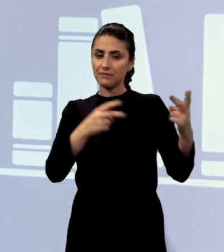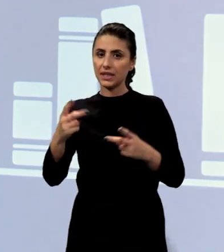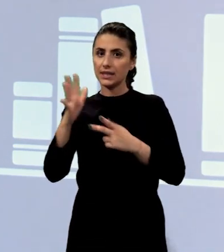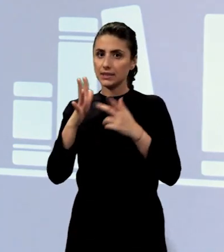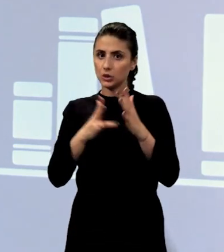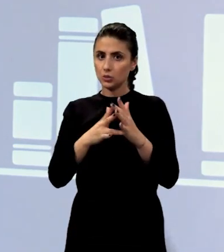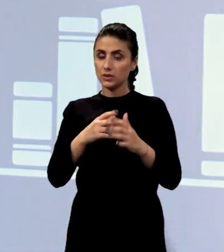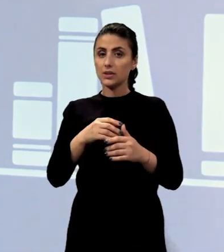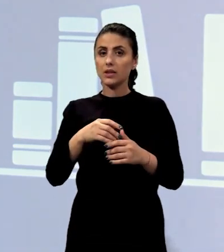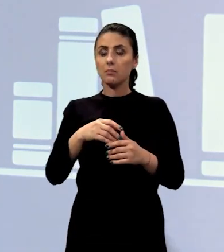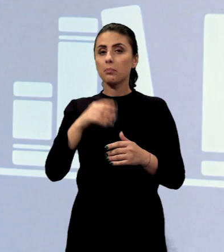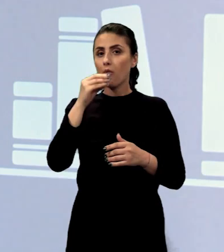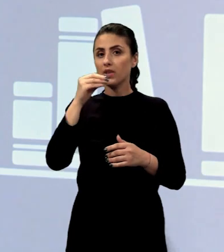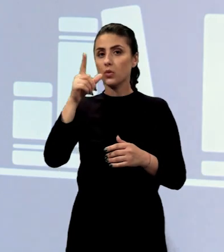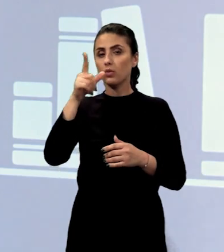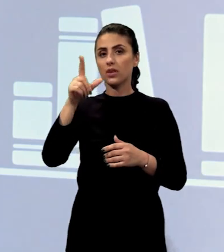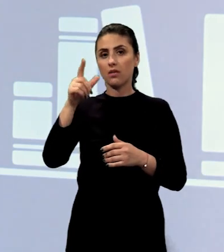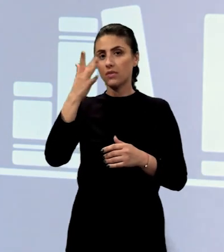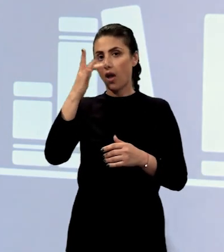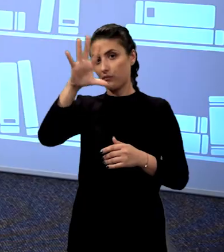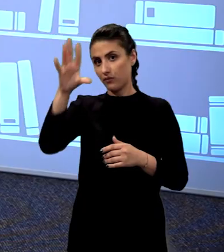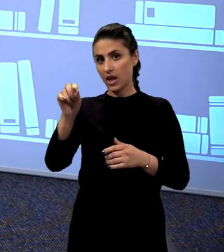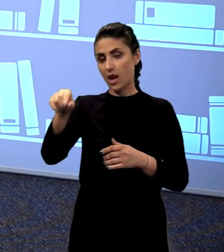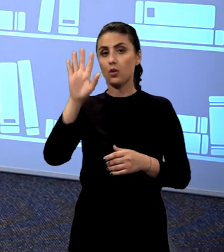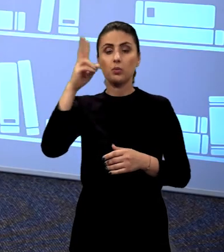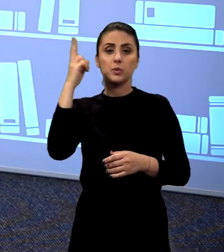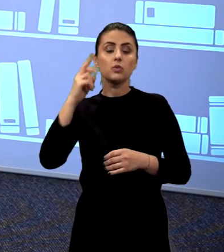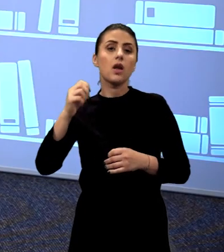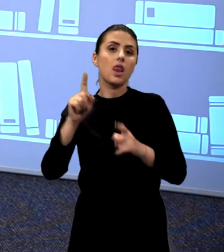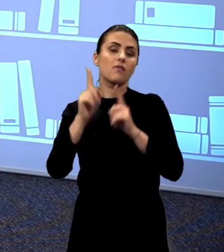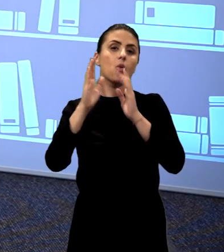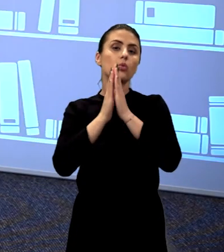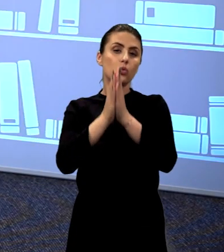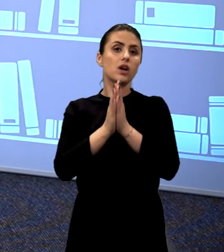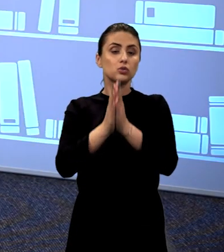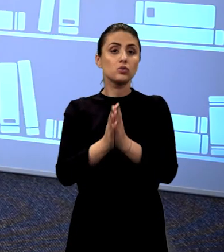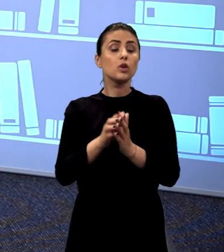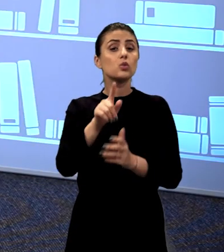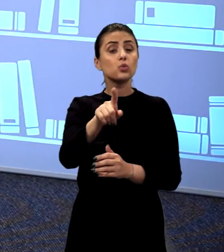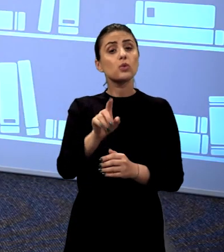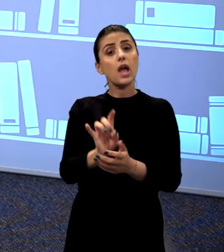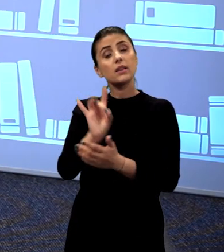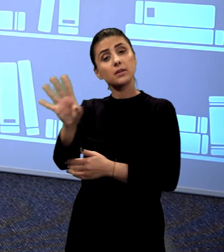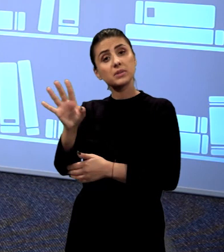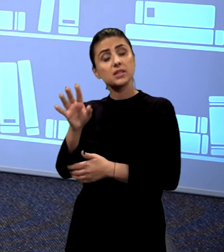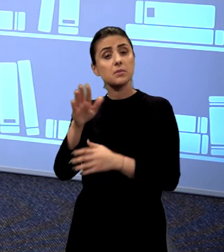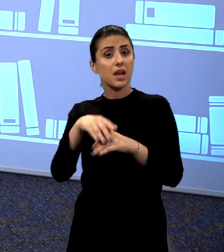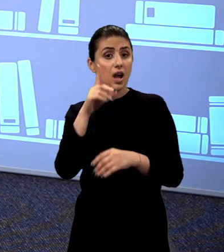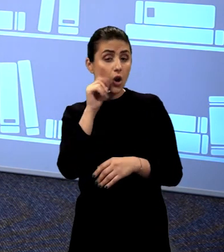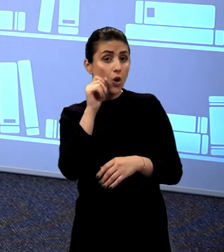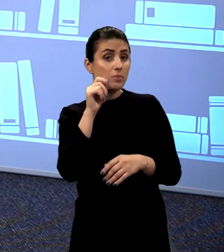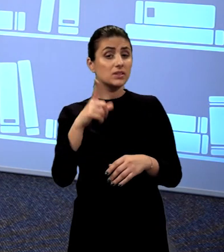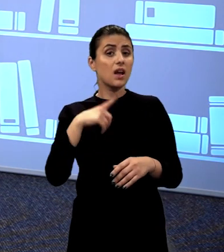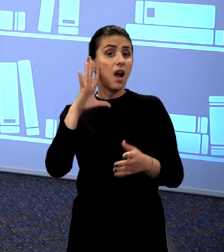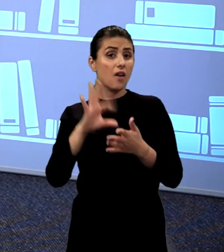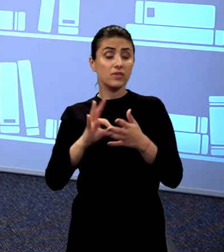Spunea episcopul nord-african lui Dumnezeu, ca într-o rugăciune, Tu l-ai îndemnat pe om să-și